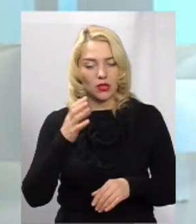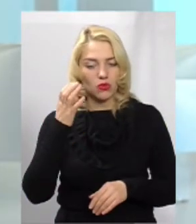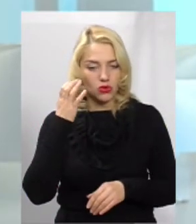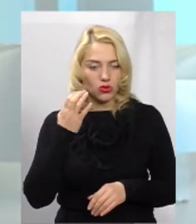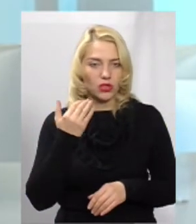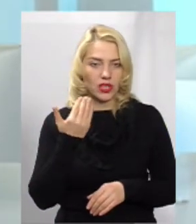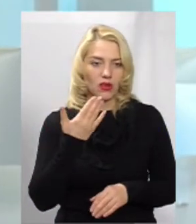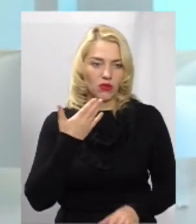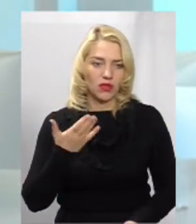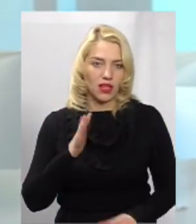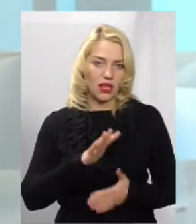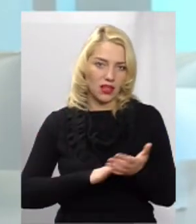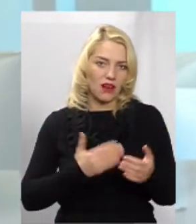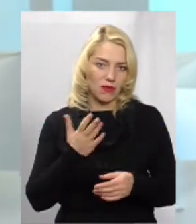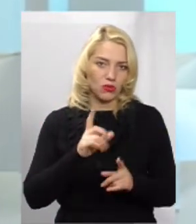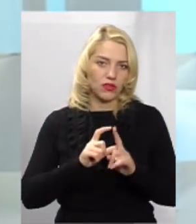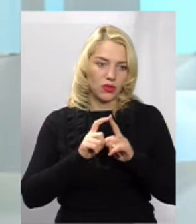далі ви вже будете відповідати.